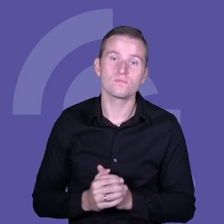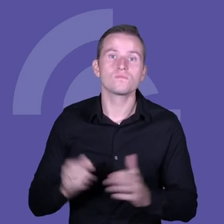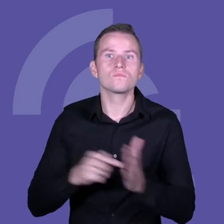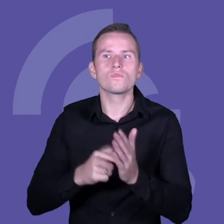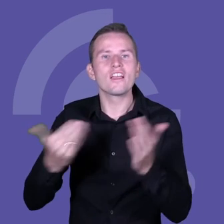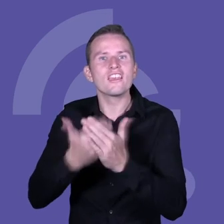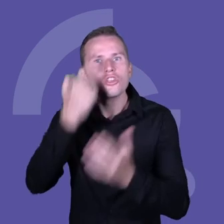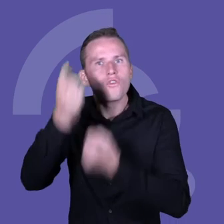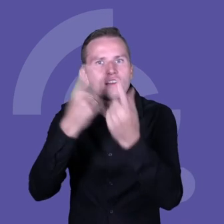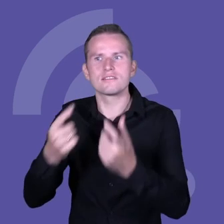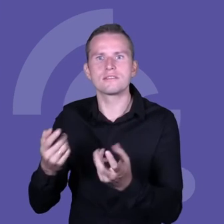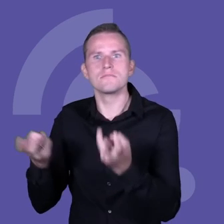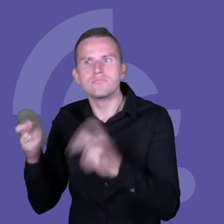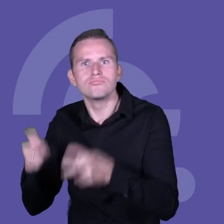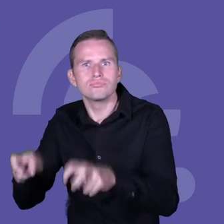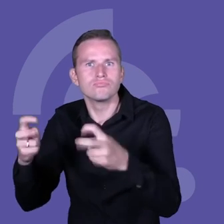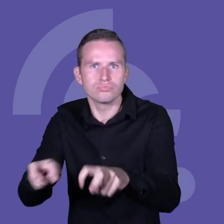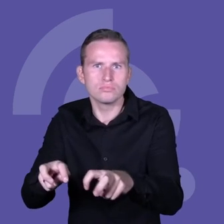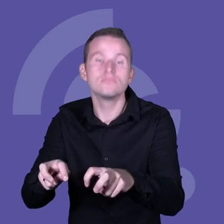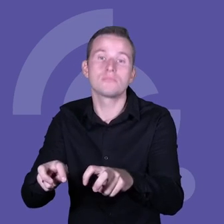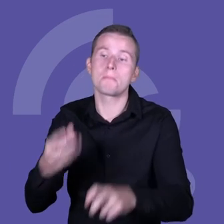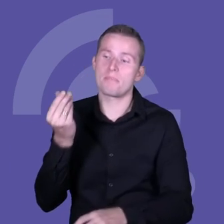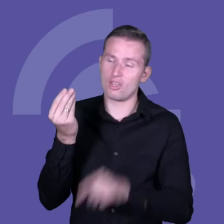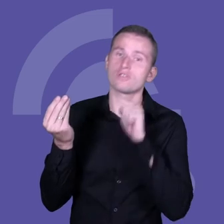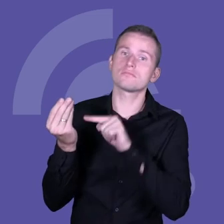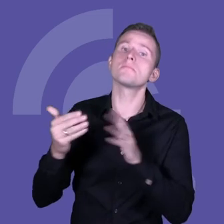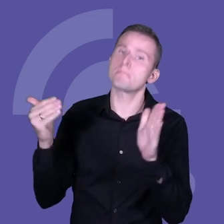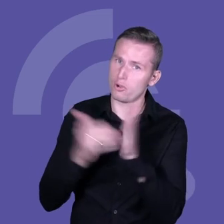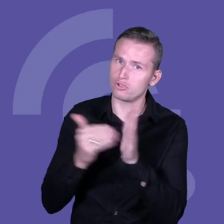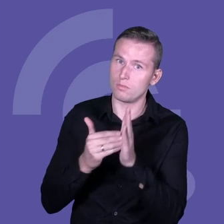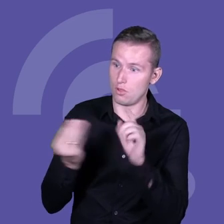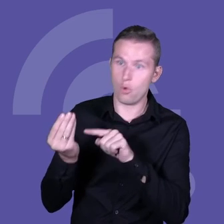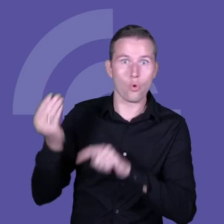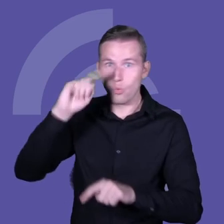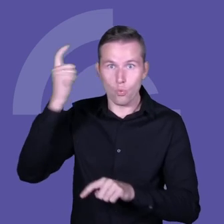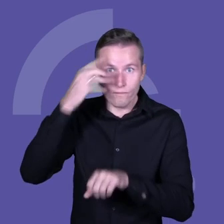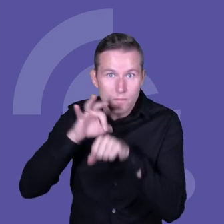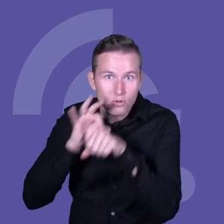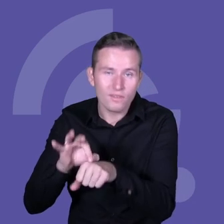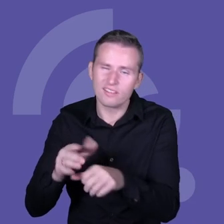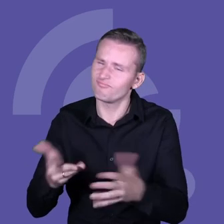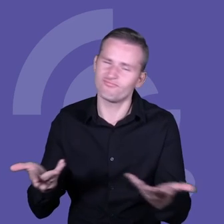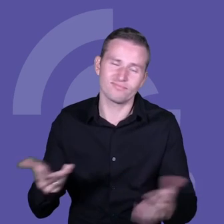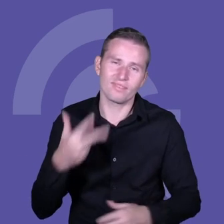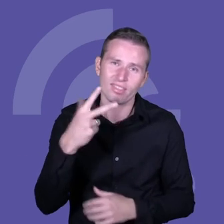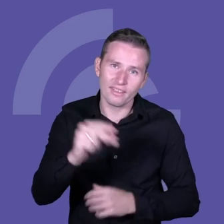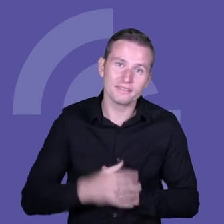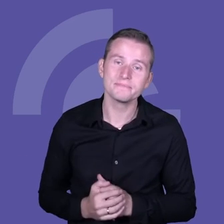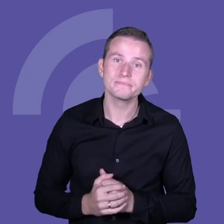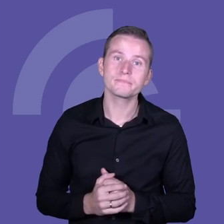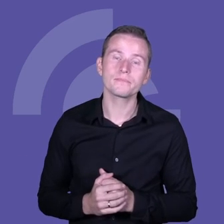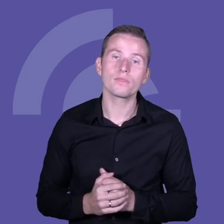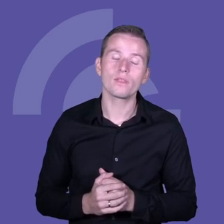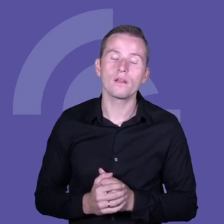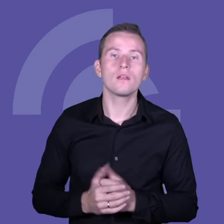innowacje powstawały. To jest narzędzie, które jest potrzebne, ale nie jest tak naprawdę kluczowym czynnikiem sukcesu w innowacjach.